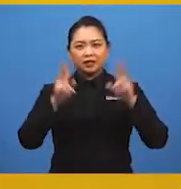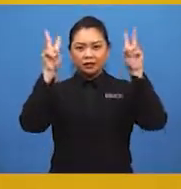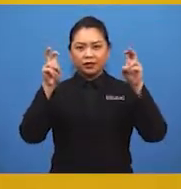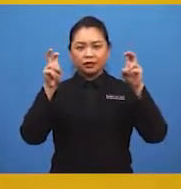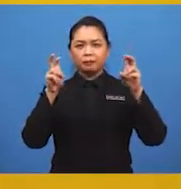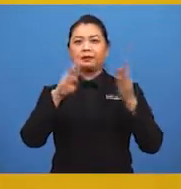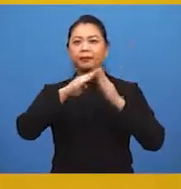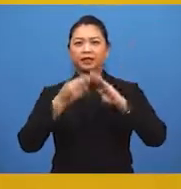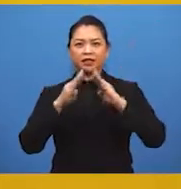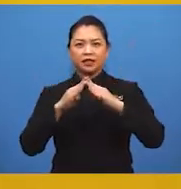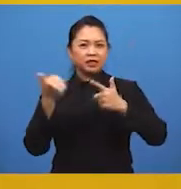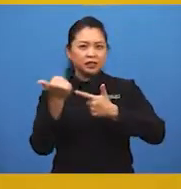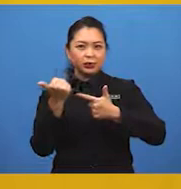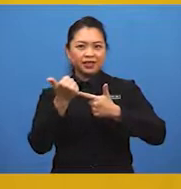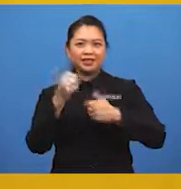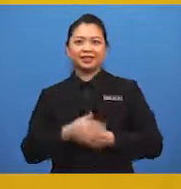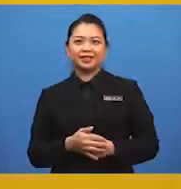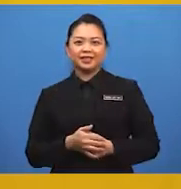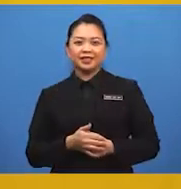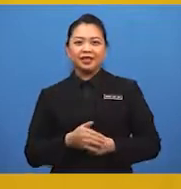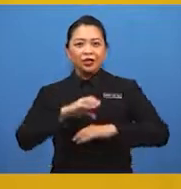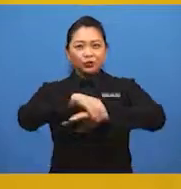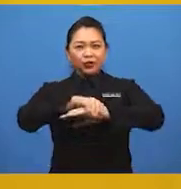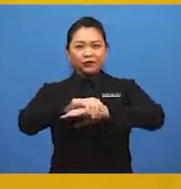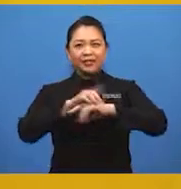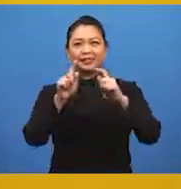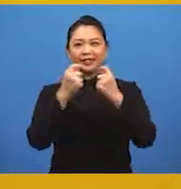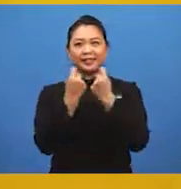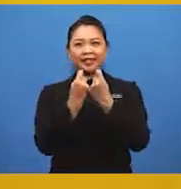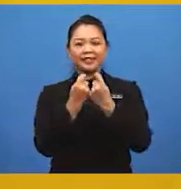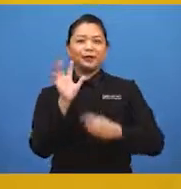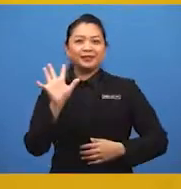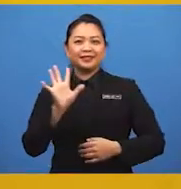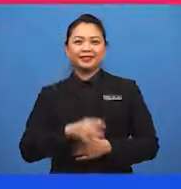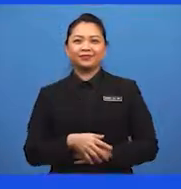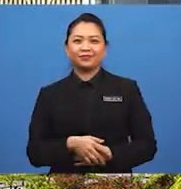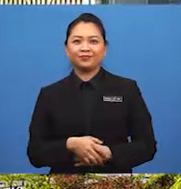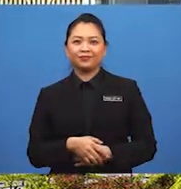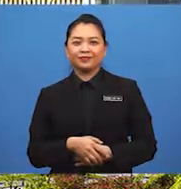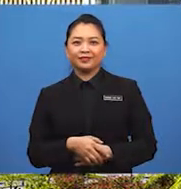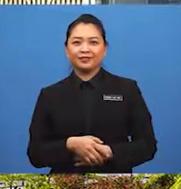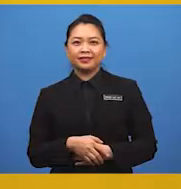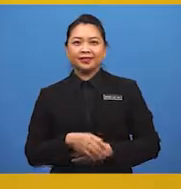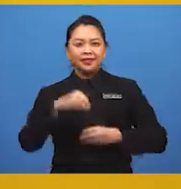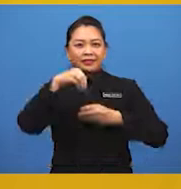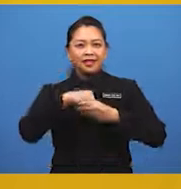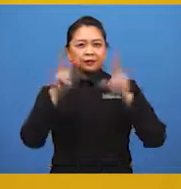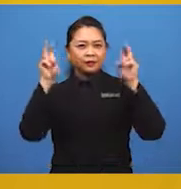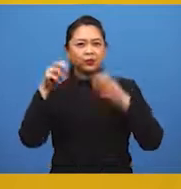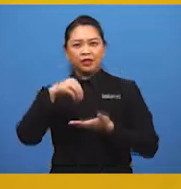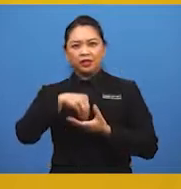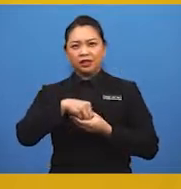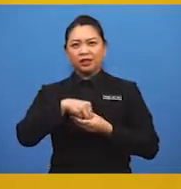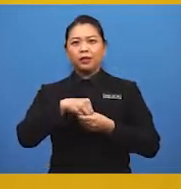Pembandaran Sirik Kedua, Geografi Tingkatan 5. Dalam tajuk ini,